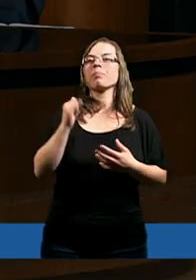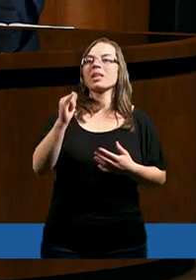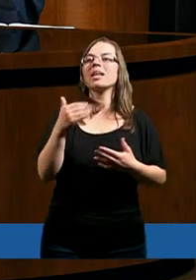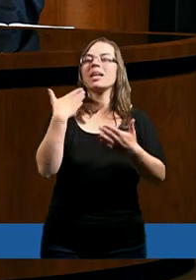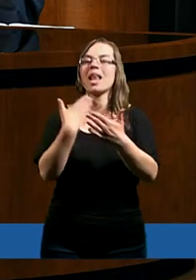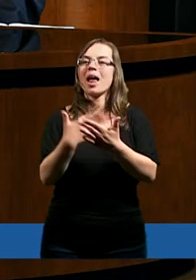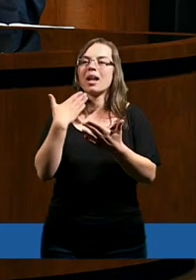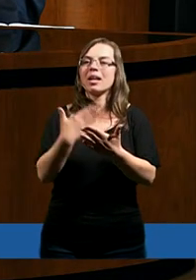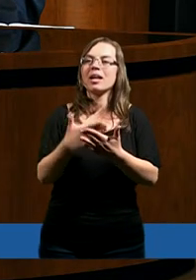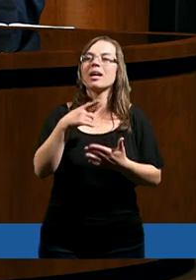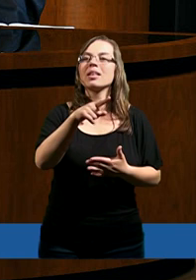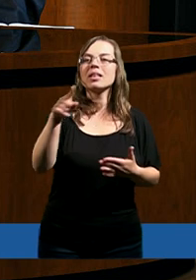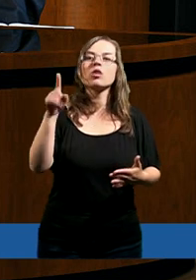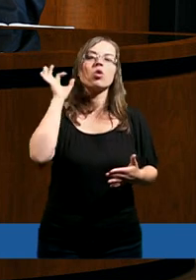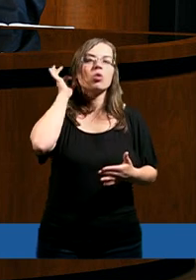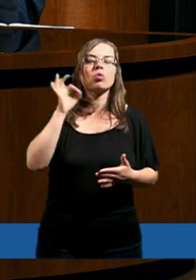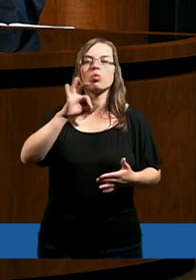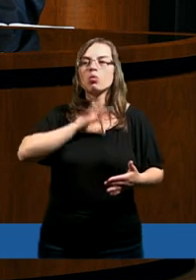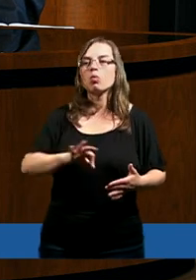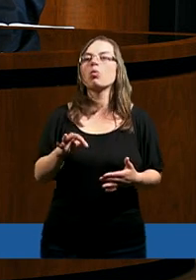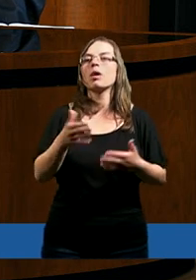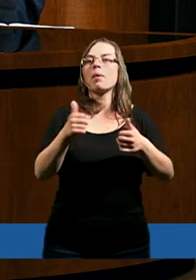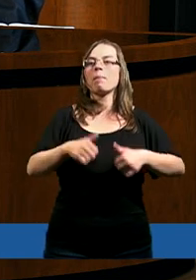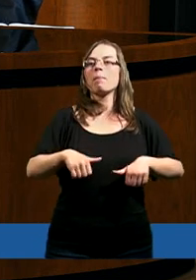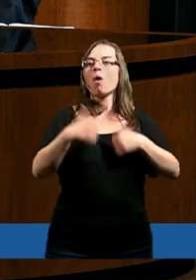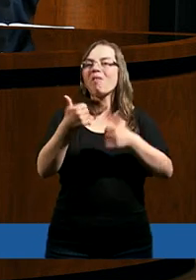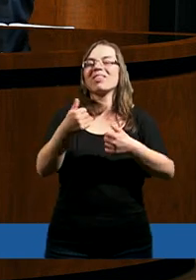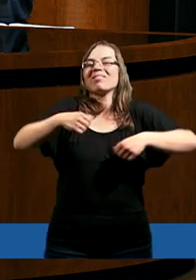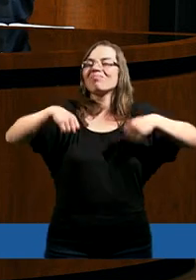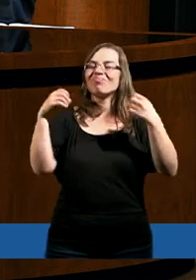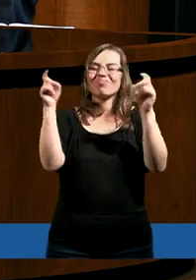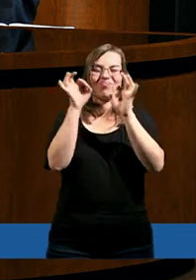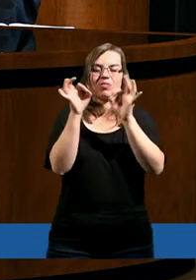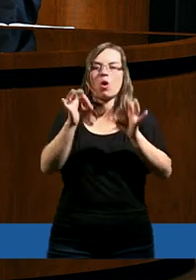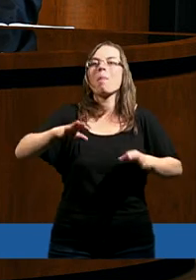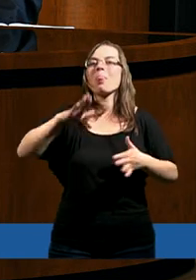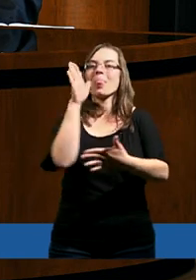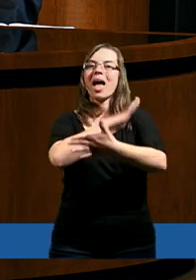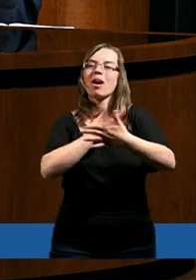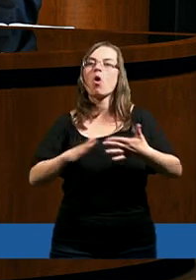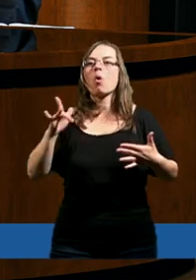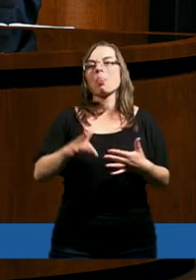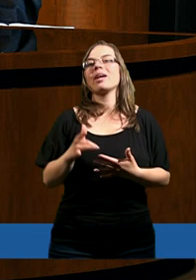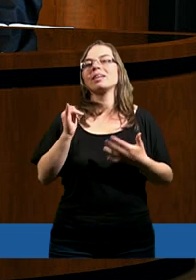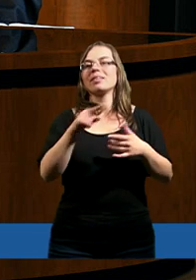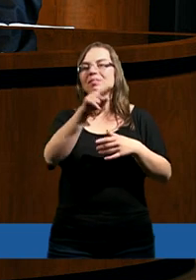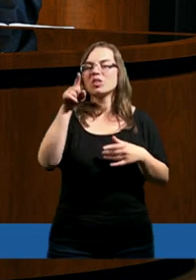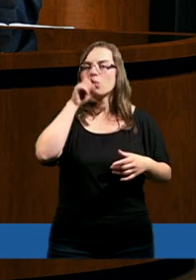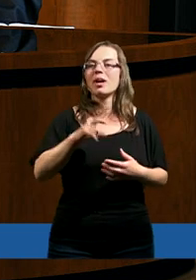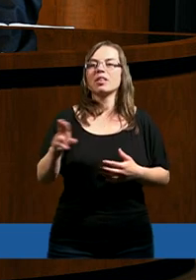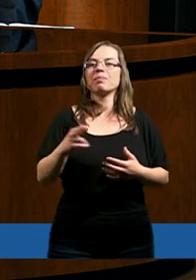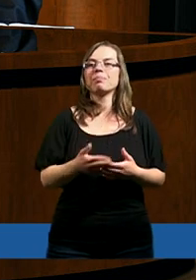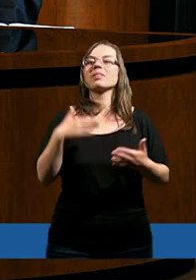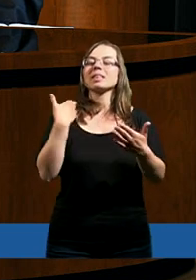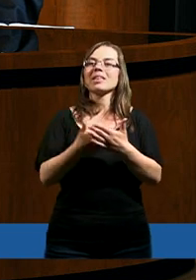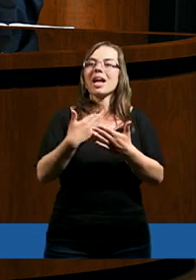I dlatego z tych córek potem powstały najgorsze narody amonitów, amonitów i tak dalej, i